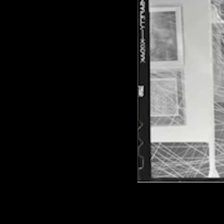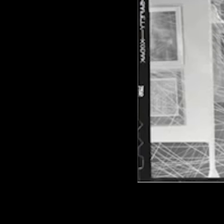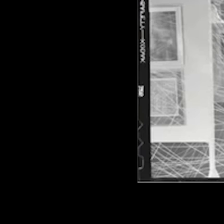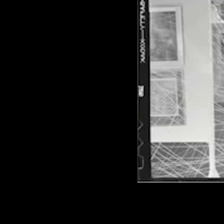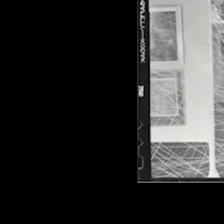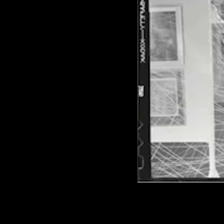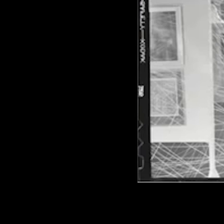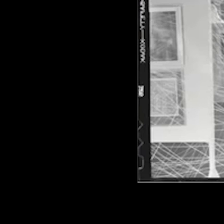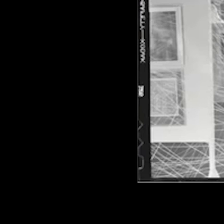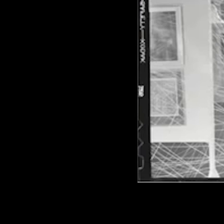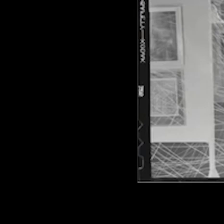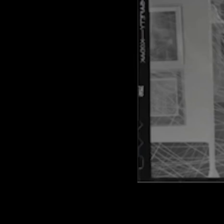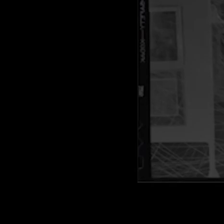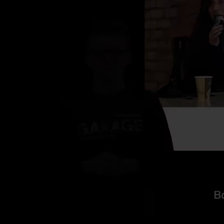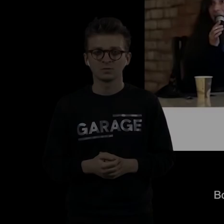паутины.